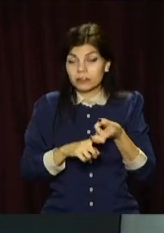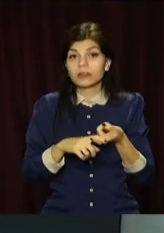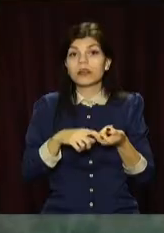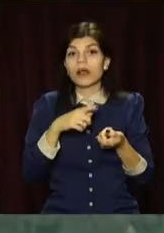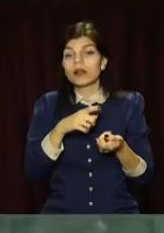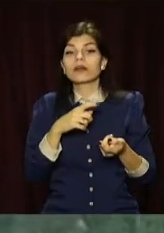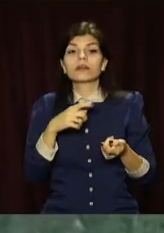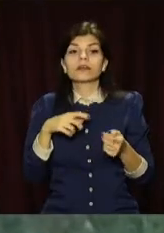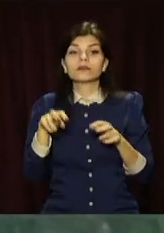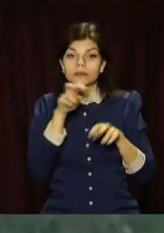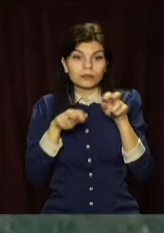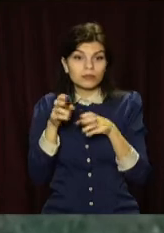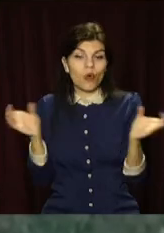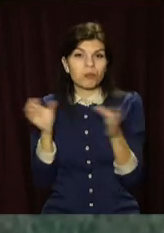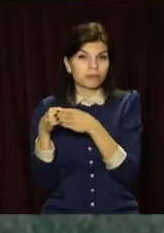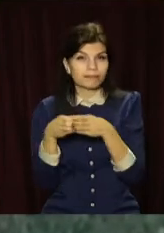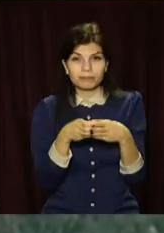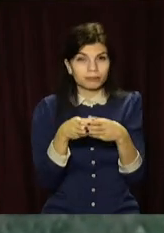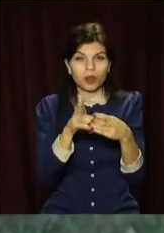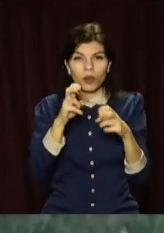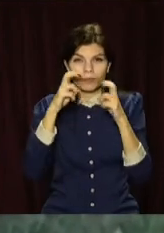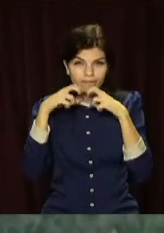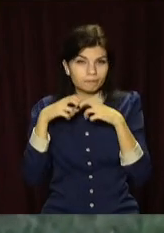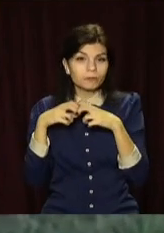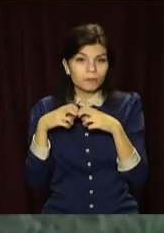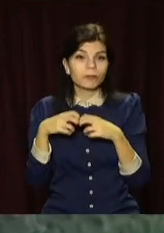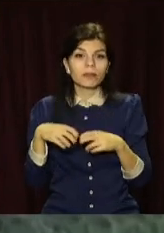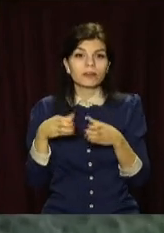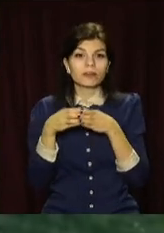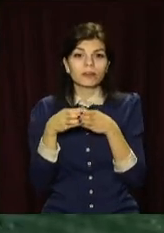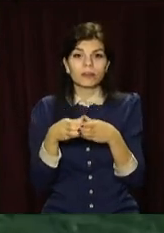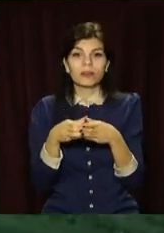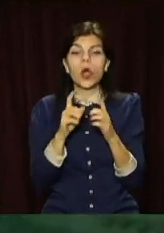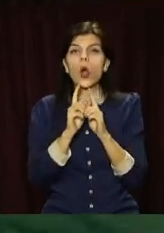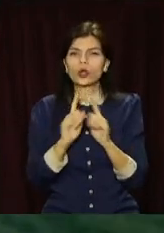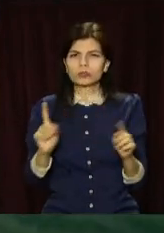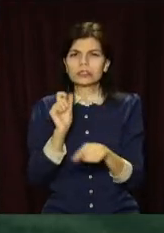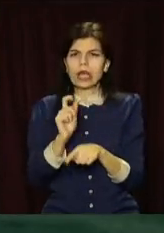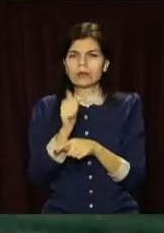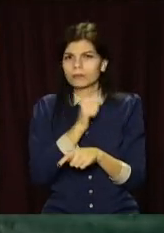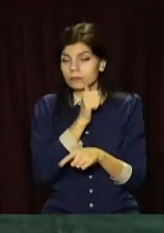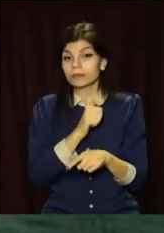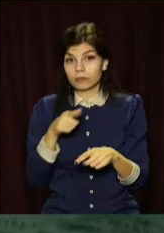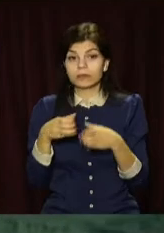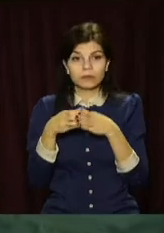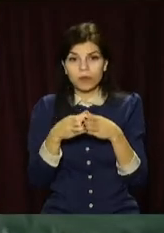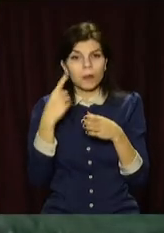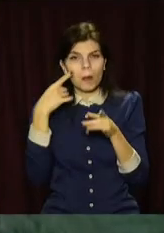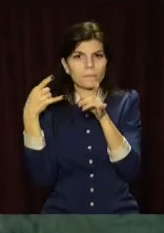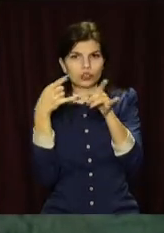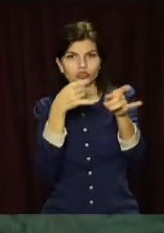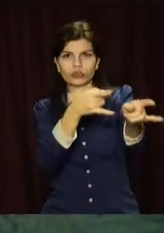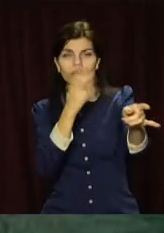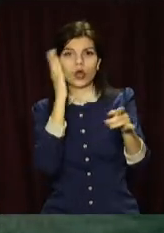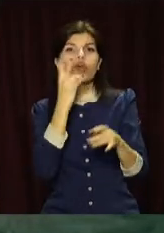карного розшуку спільно з управлінням стратегічних розслідувань та полку поліції особливого призначення зупинили колону машин, яка рухалася